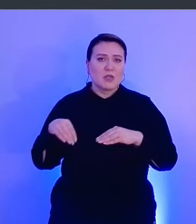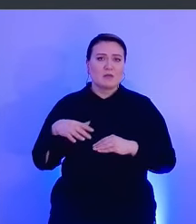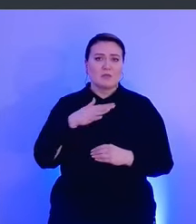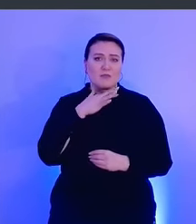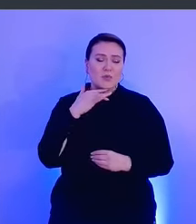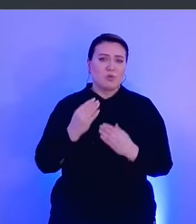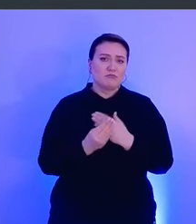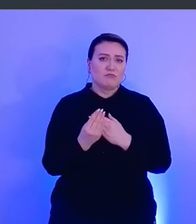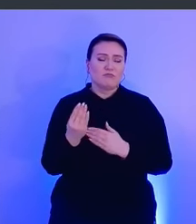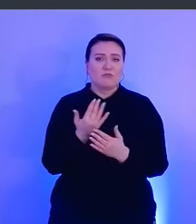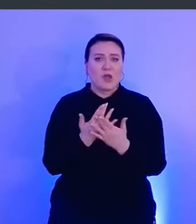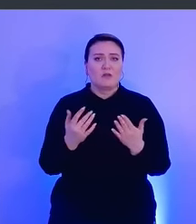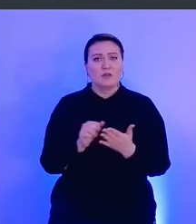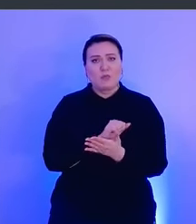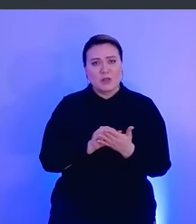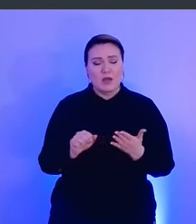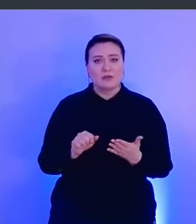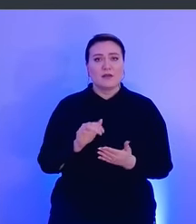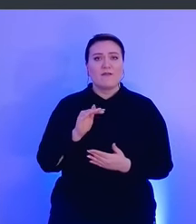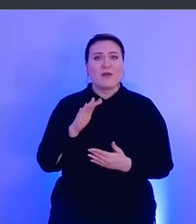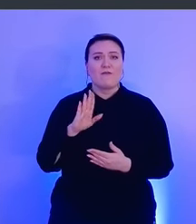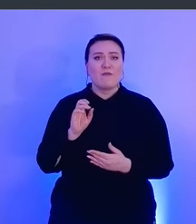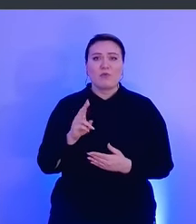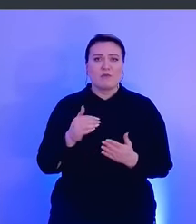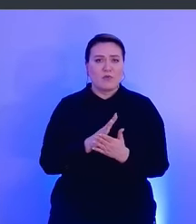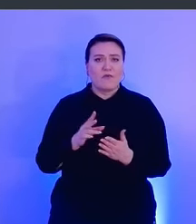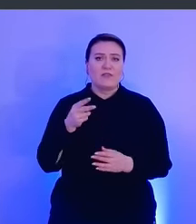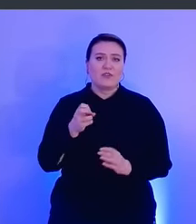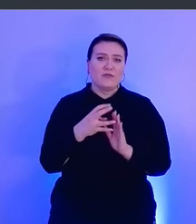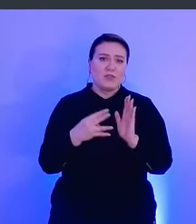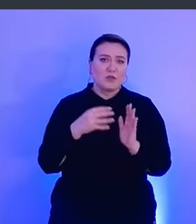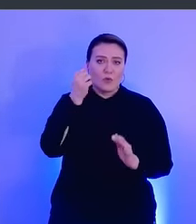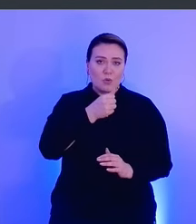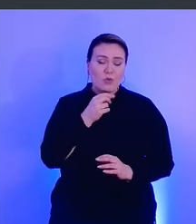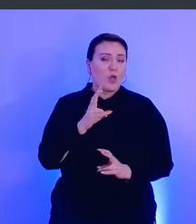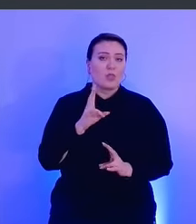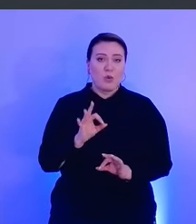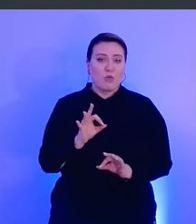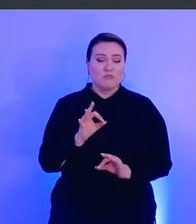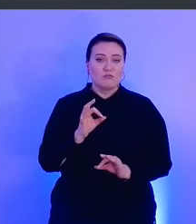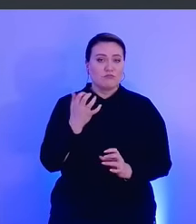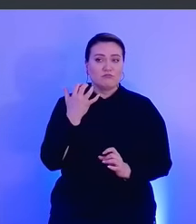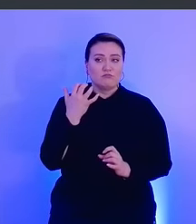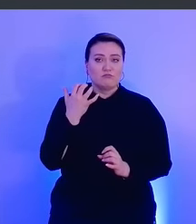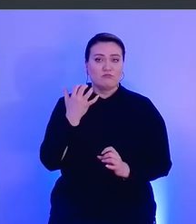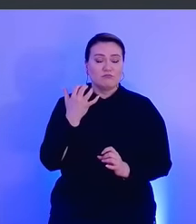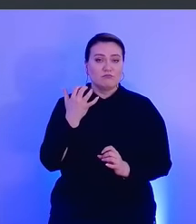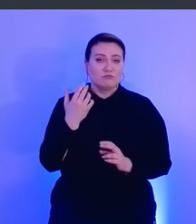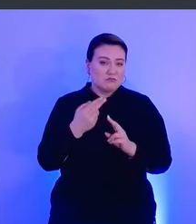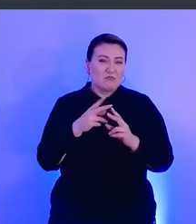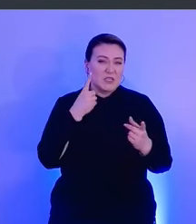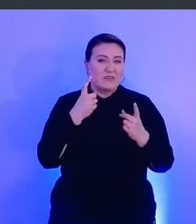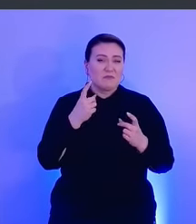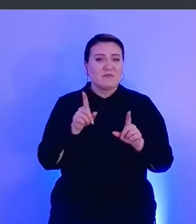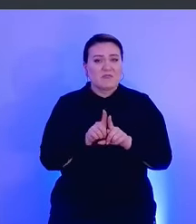существенное количество документации. Фреймворк не новый, 2019 год. Но, несмотря на это, конечно же, информации